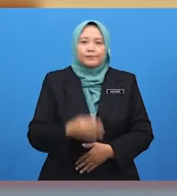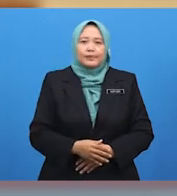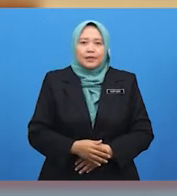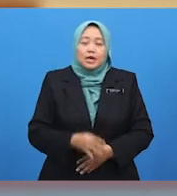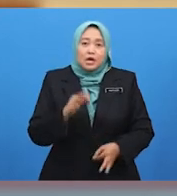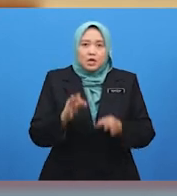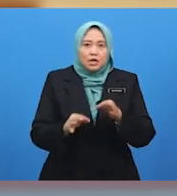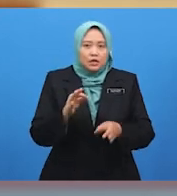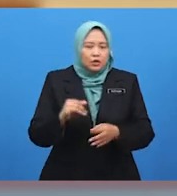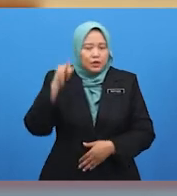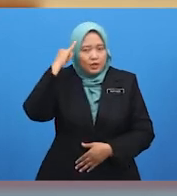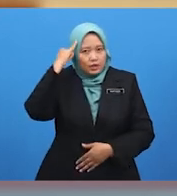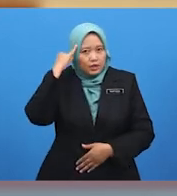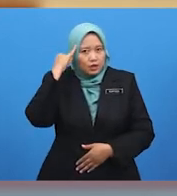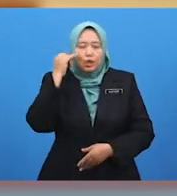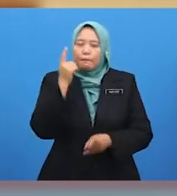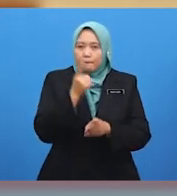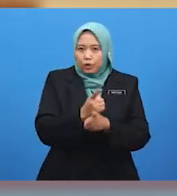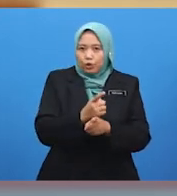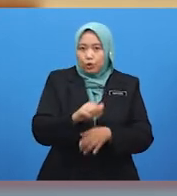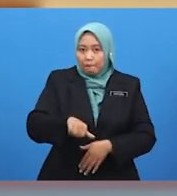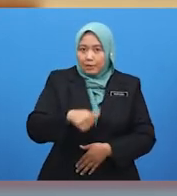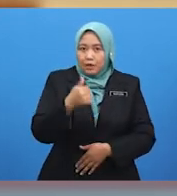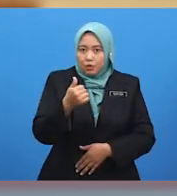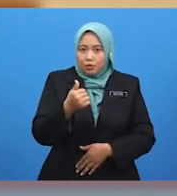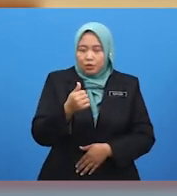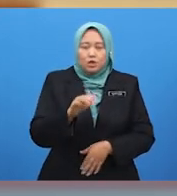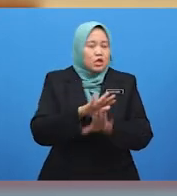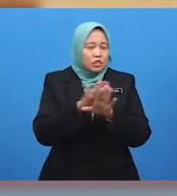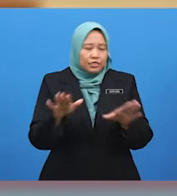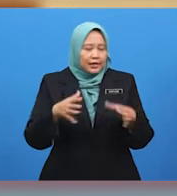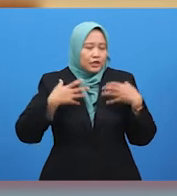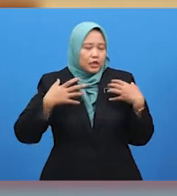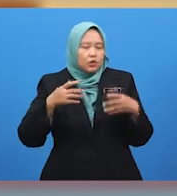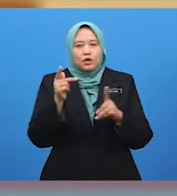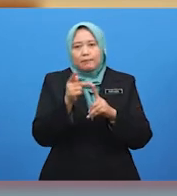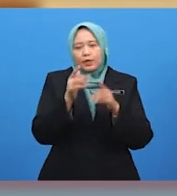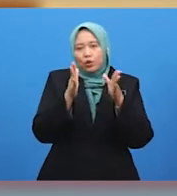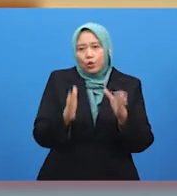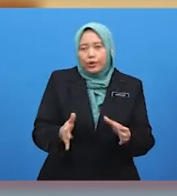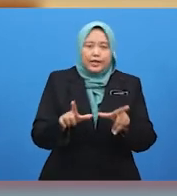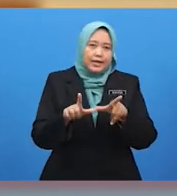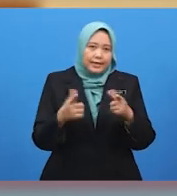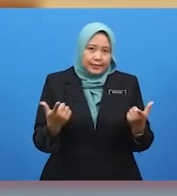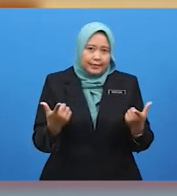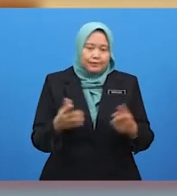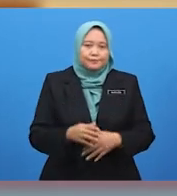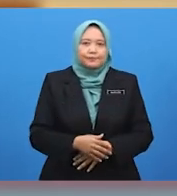kita bernas dan rasional, kita tidak perlu takut dengan sesiapa. Pernahkah murid-murid bertindah